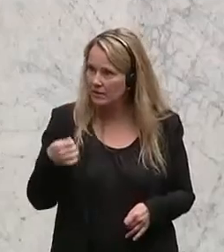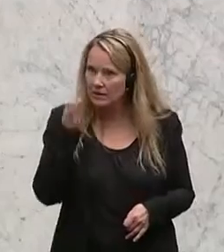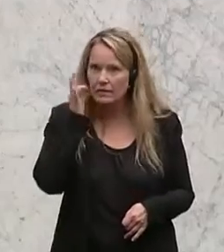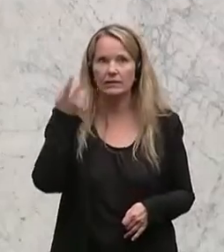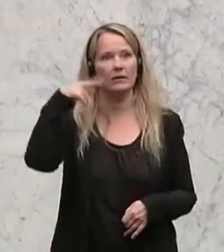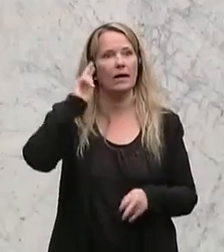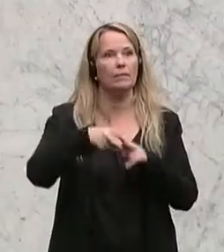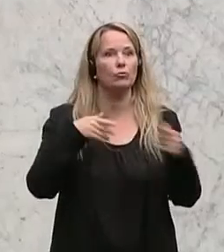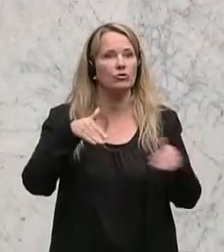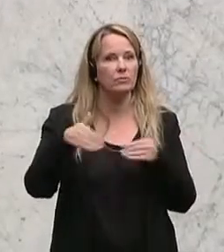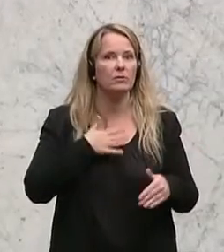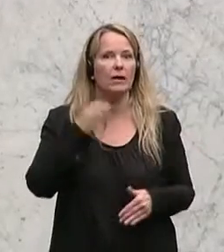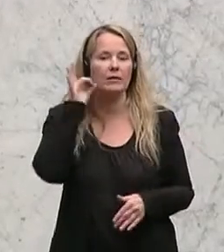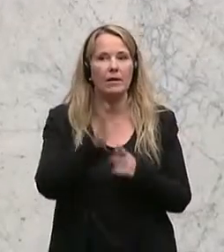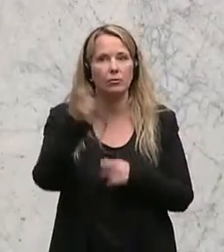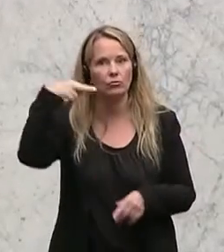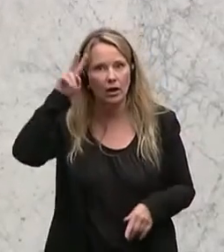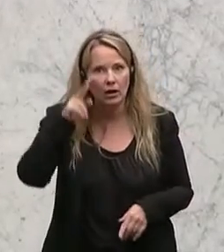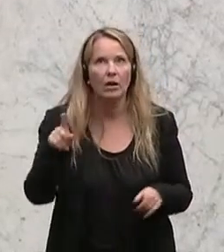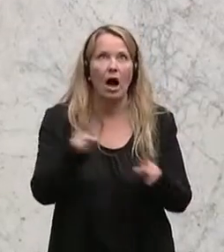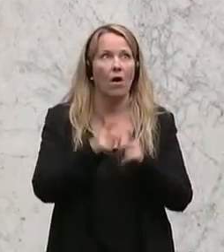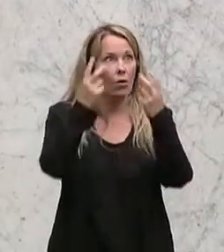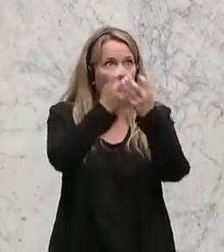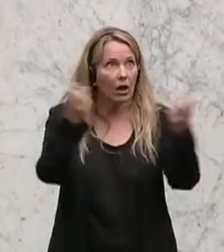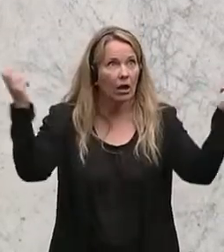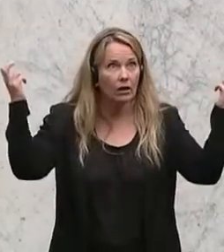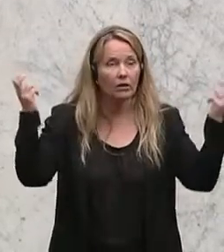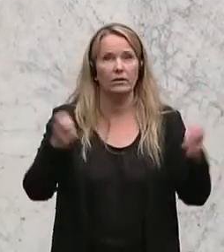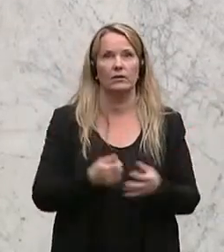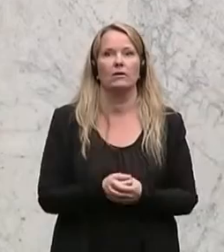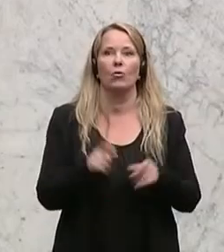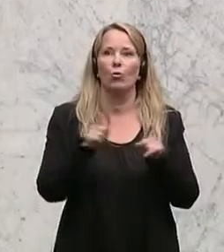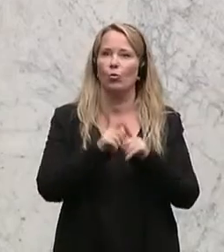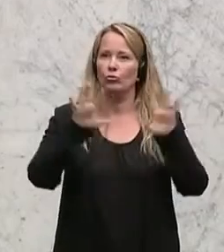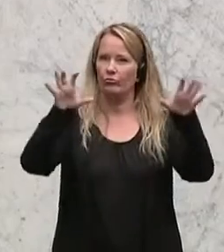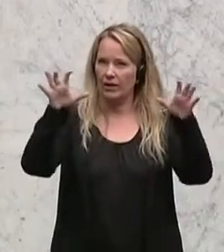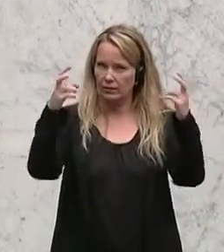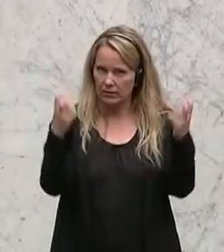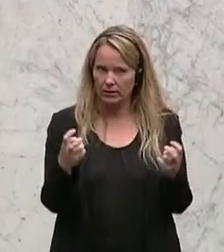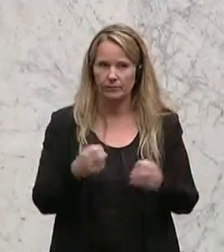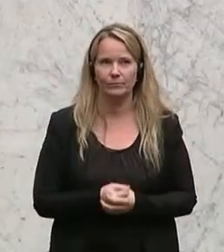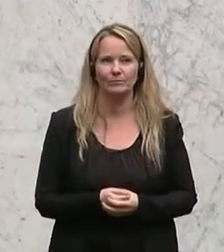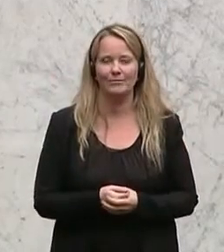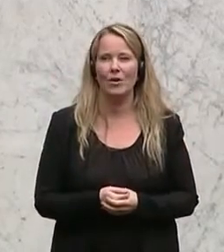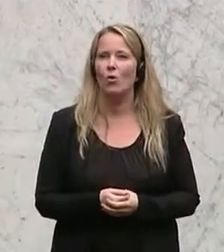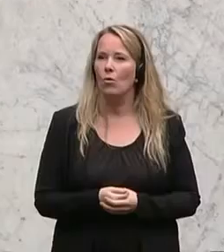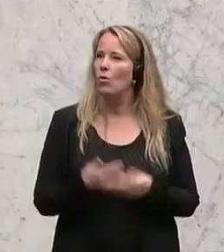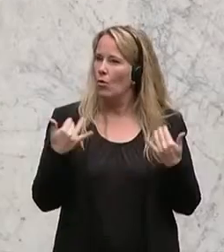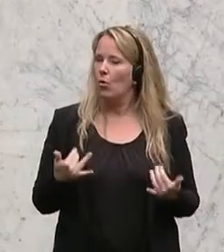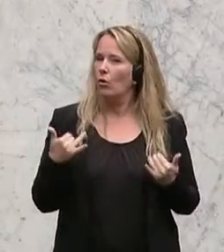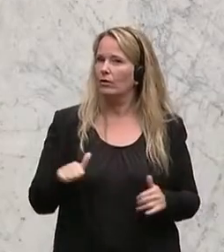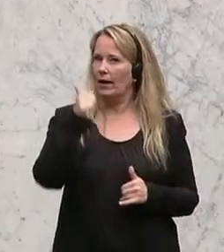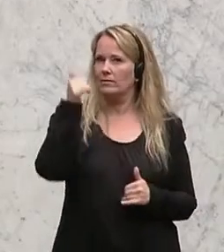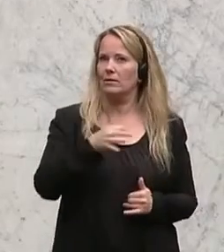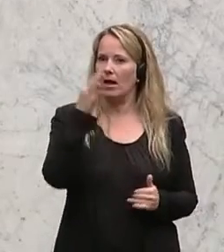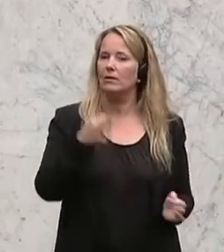Herr Minister, meine Damen und Herren, meine Damen und Herren, auch auf der Galerie und an den Fernsehgeräten. Wir haben es heute beim ersten